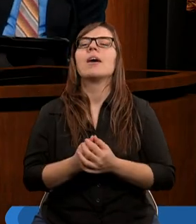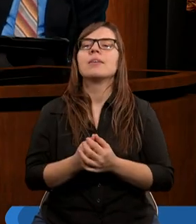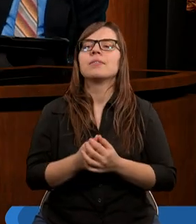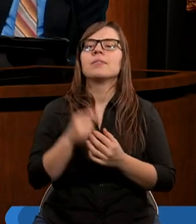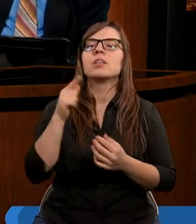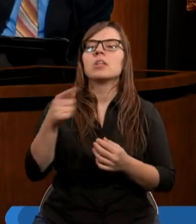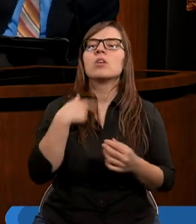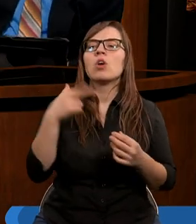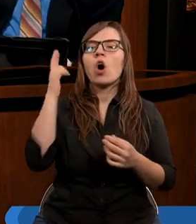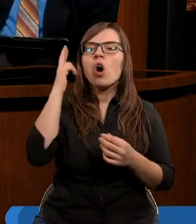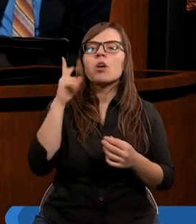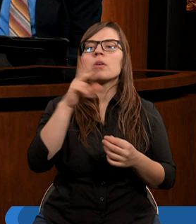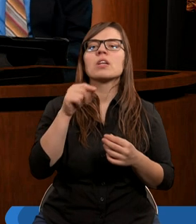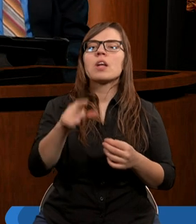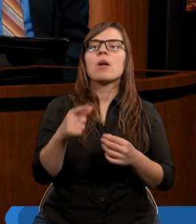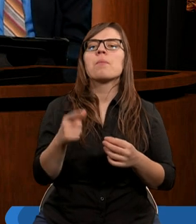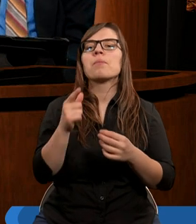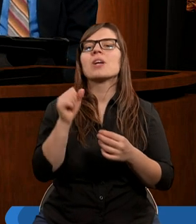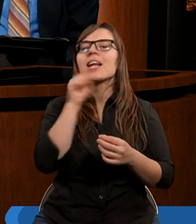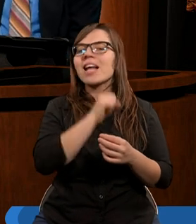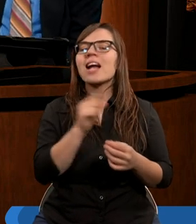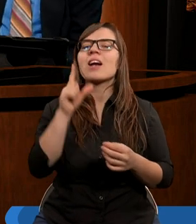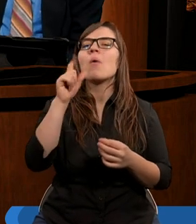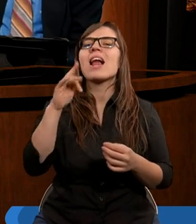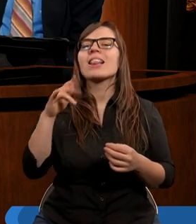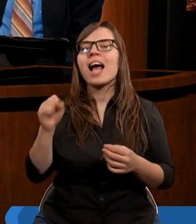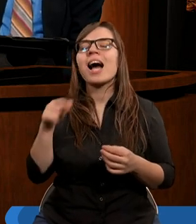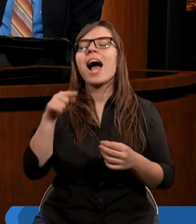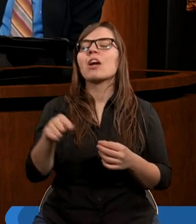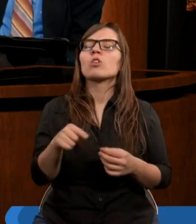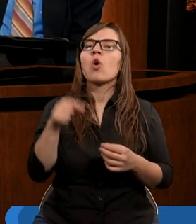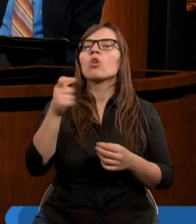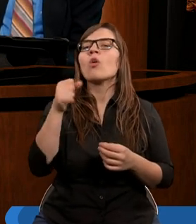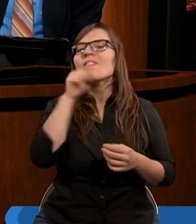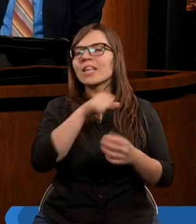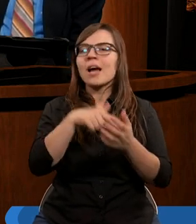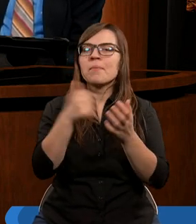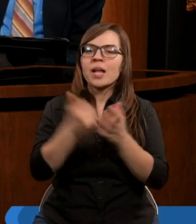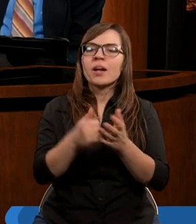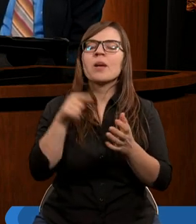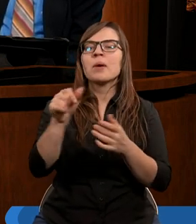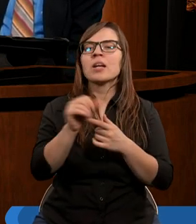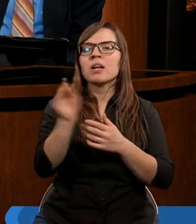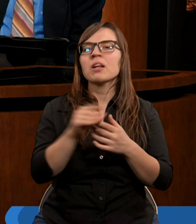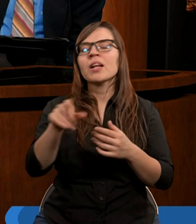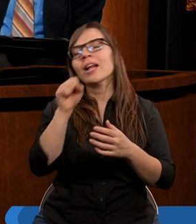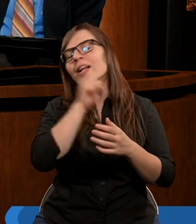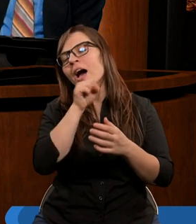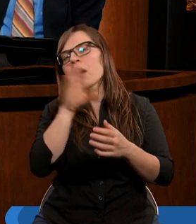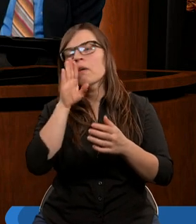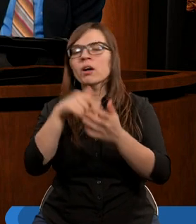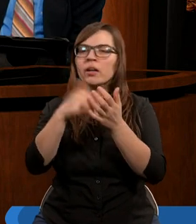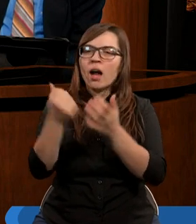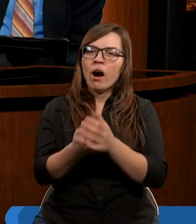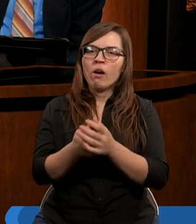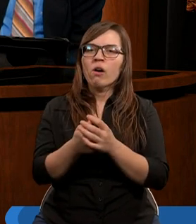Bo niektórzy rozumieją, że przestarzała litera to jest to, co w Starym Testamencie, czyli ten Stary Zakon,